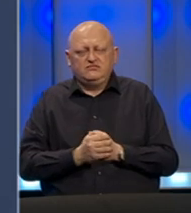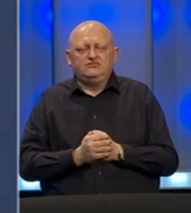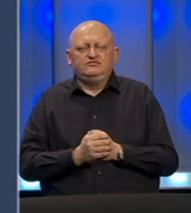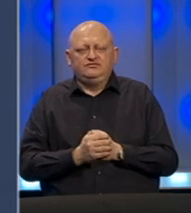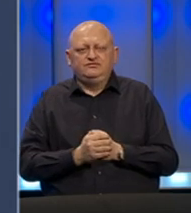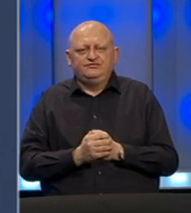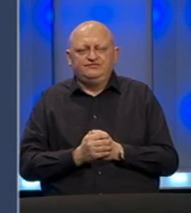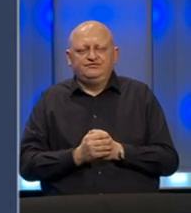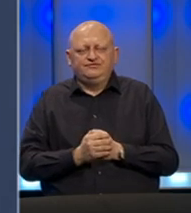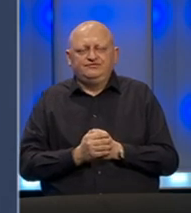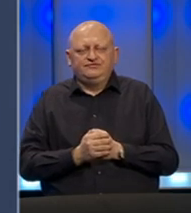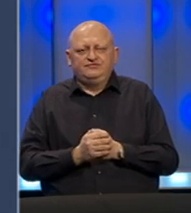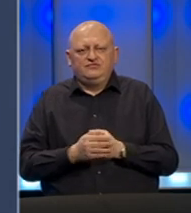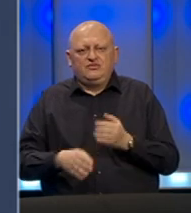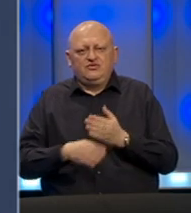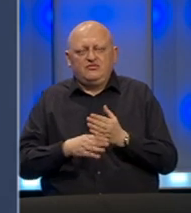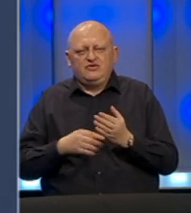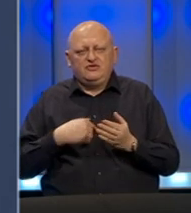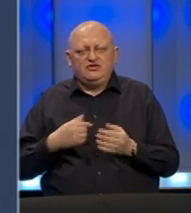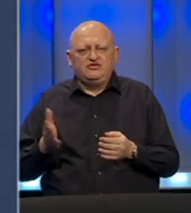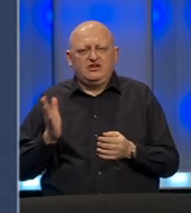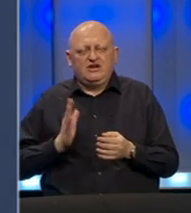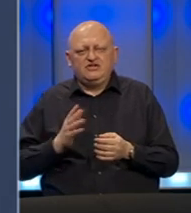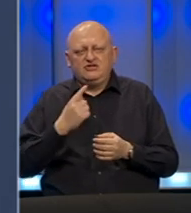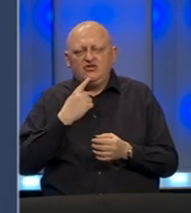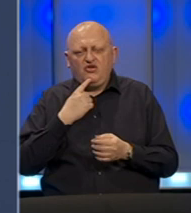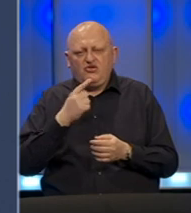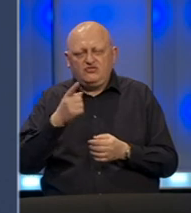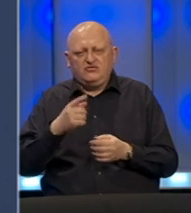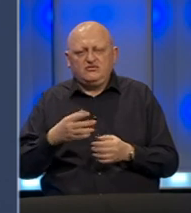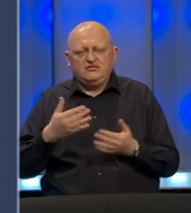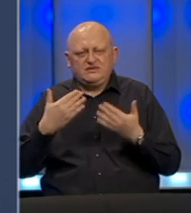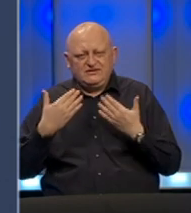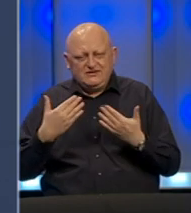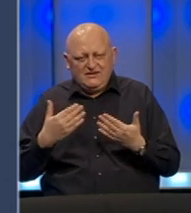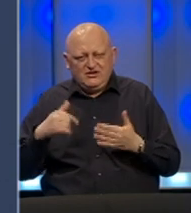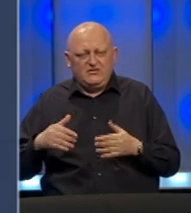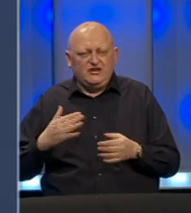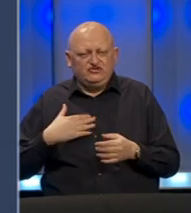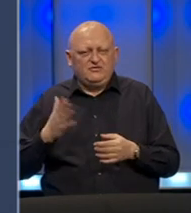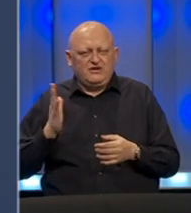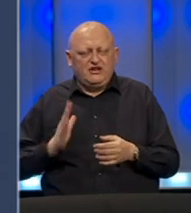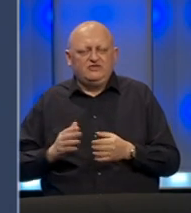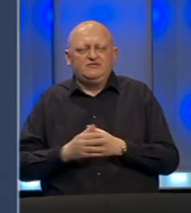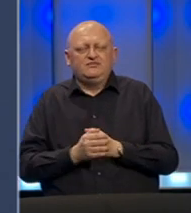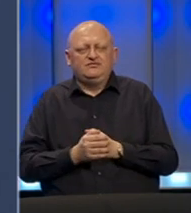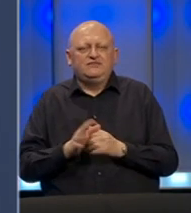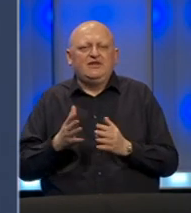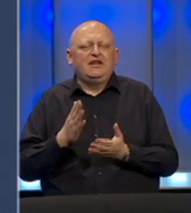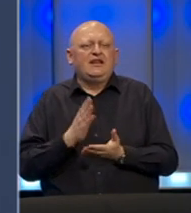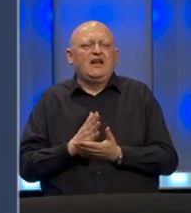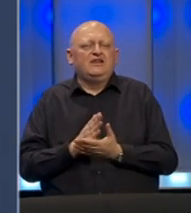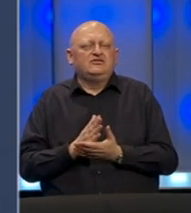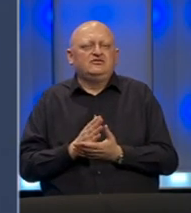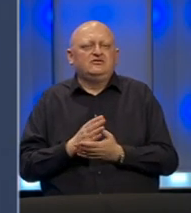uz pomoć naših surađana kojima se i ovom prilikom zahvaljujem su na neki način